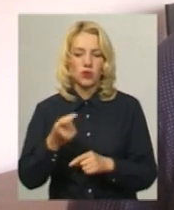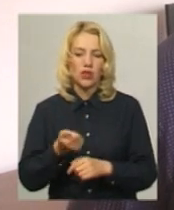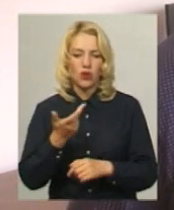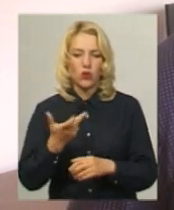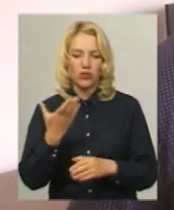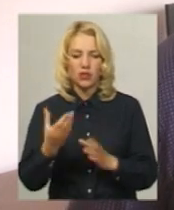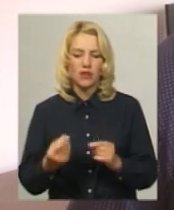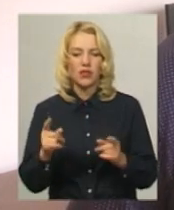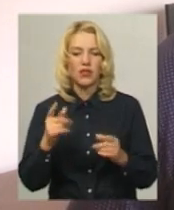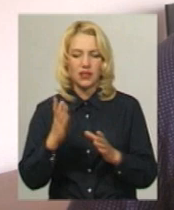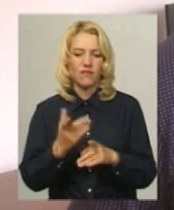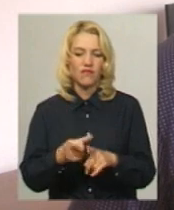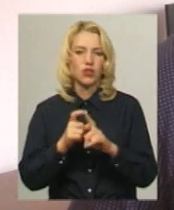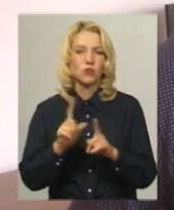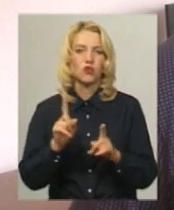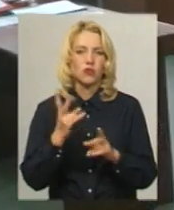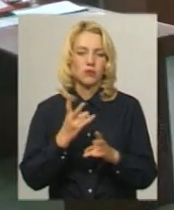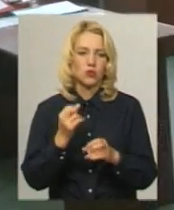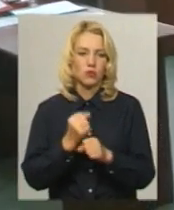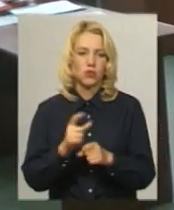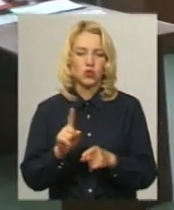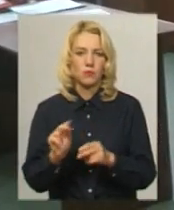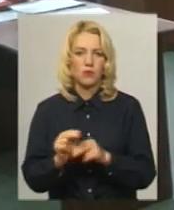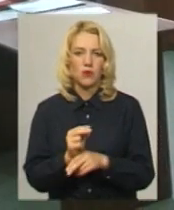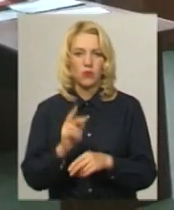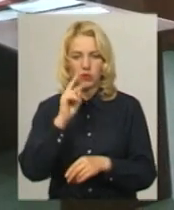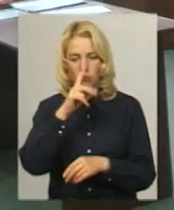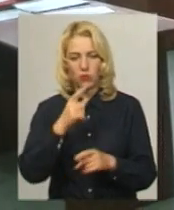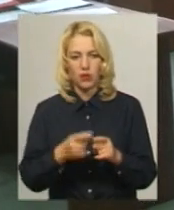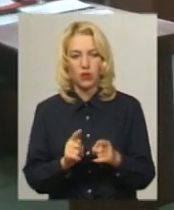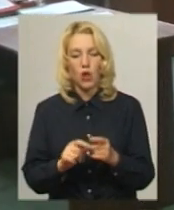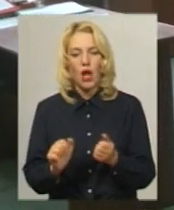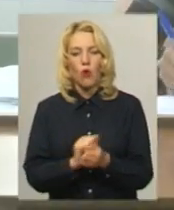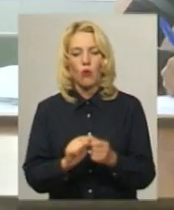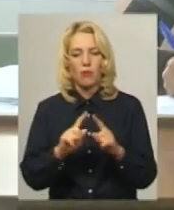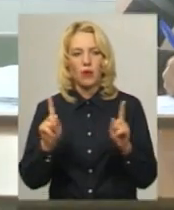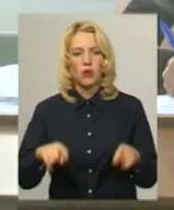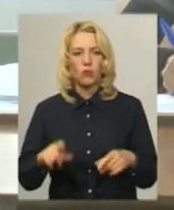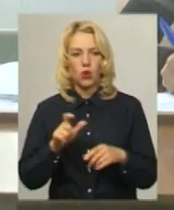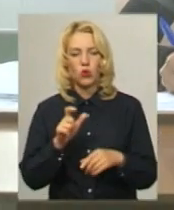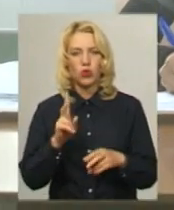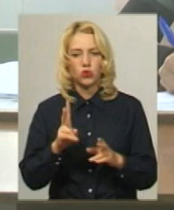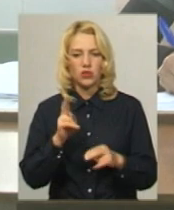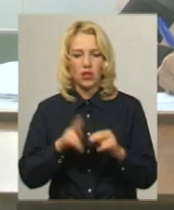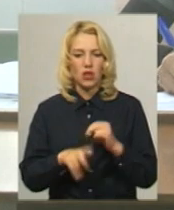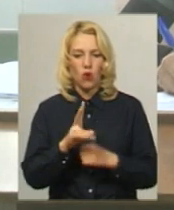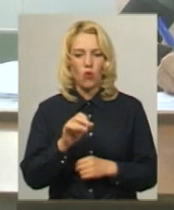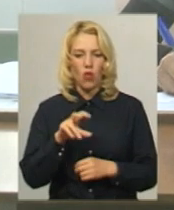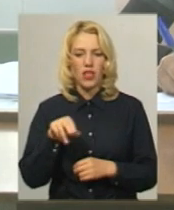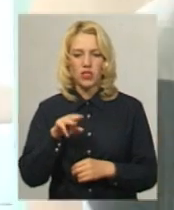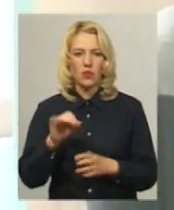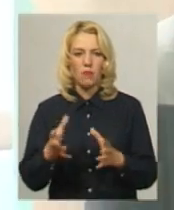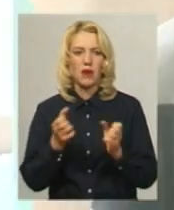того, яке потрібно зробити дію, для того, щоб виправити цю помилку. У паперовому вигляді подають документи вступники після закінчення коледжів. Приймальна комісія